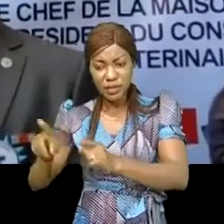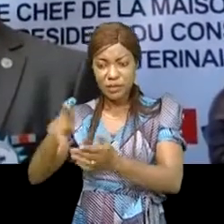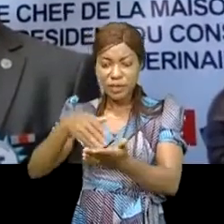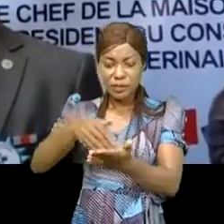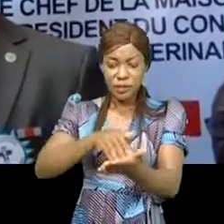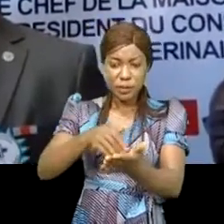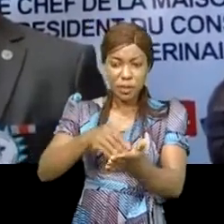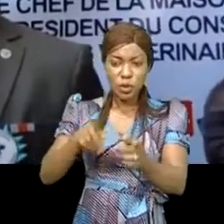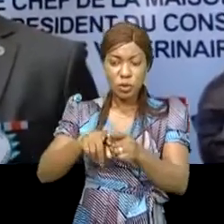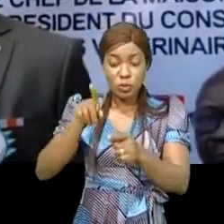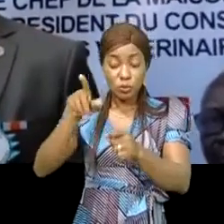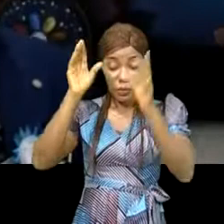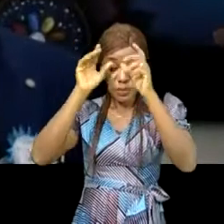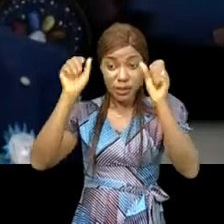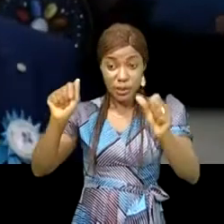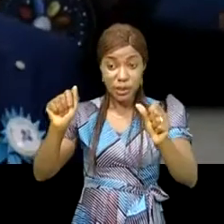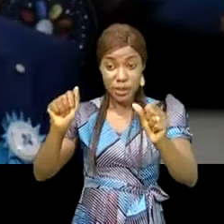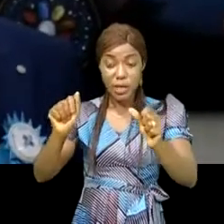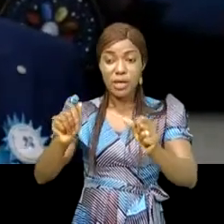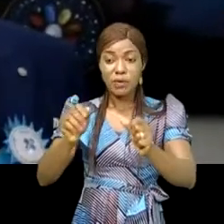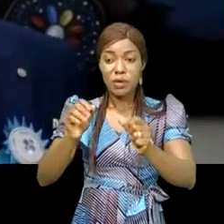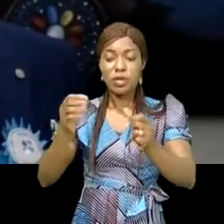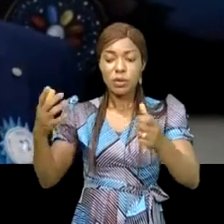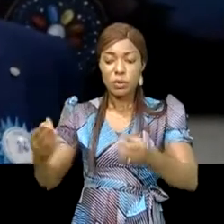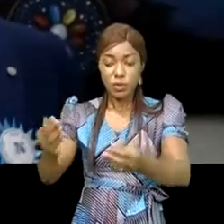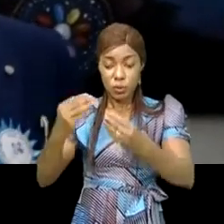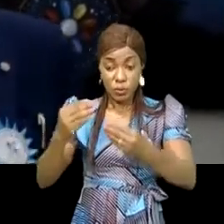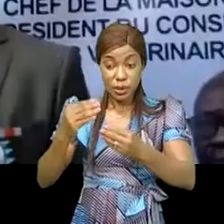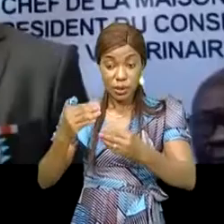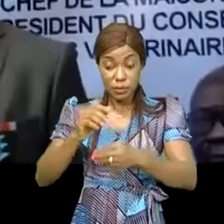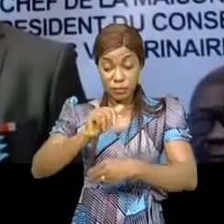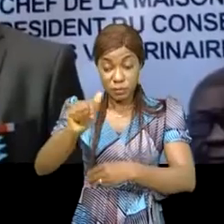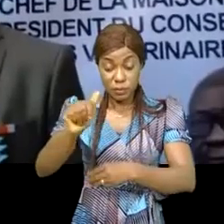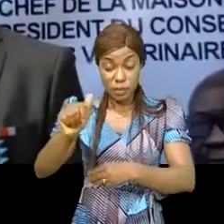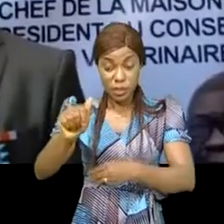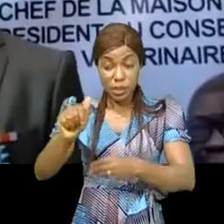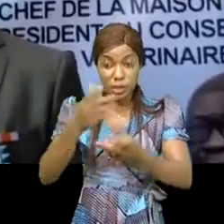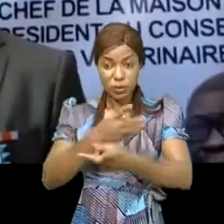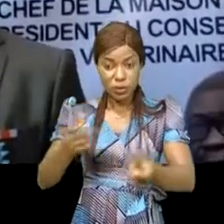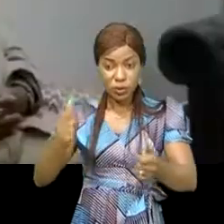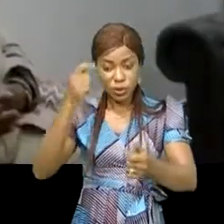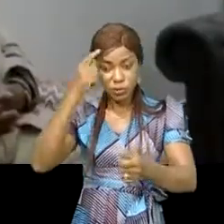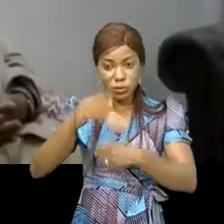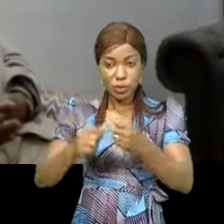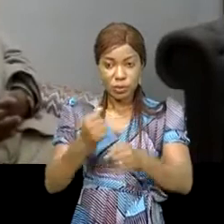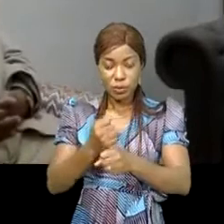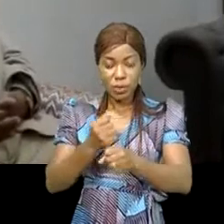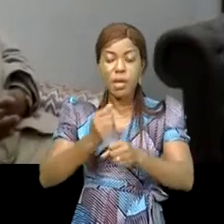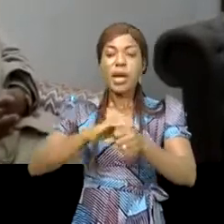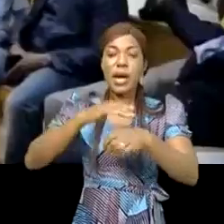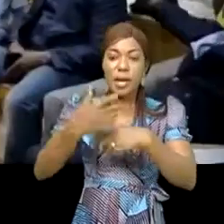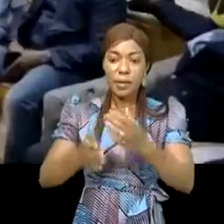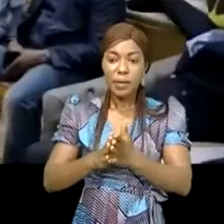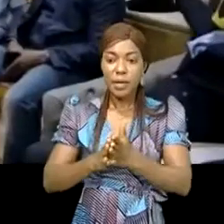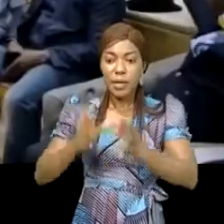président pour qu'il puisse nous donner des solutions pour booster cette profession dans la province du Lua-Laba. Après, s'en est suivi